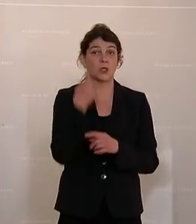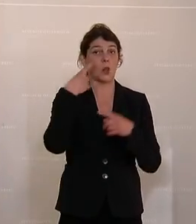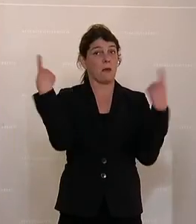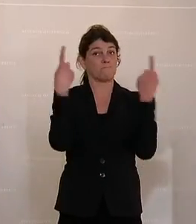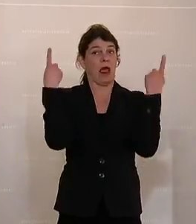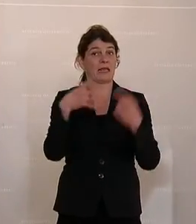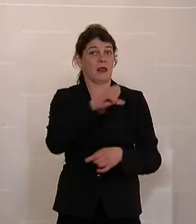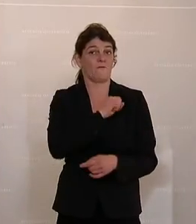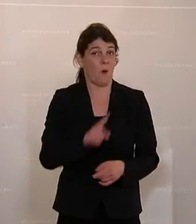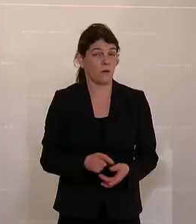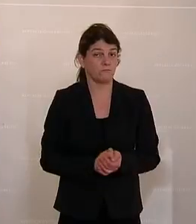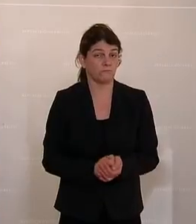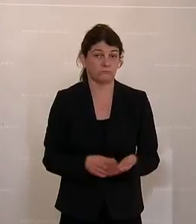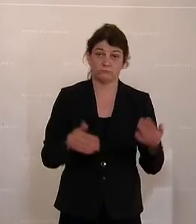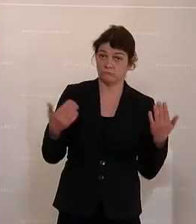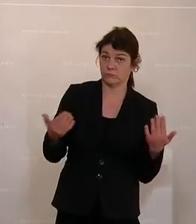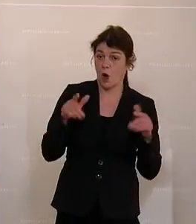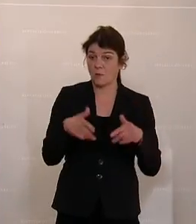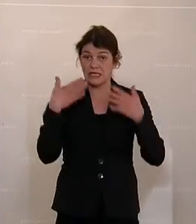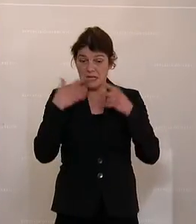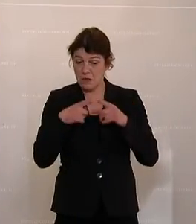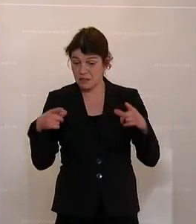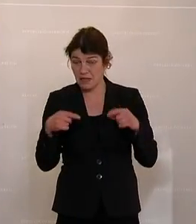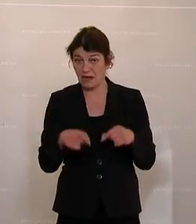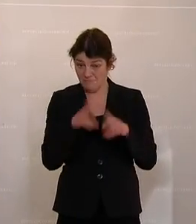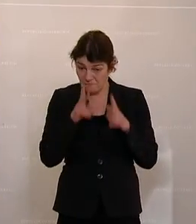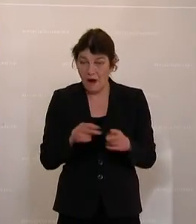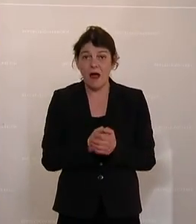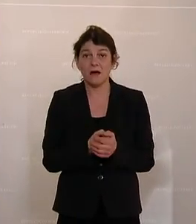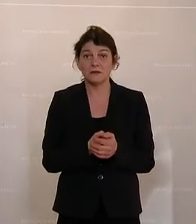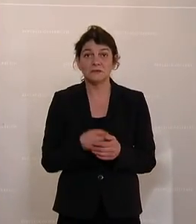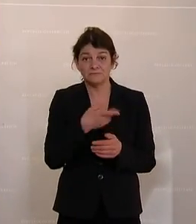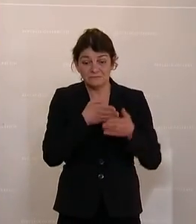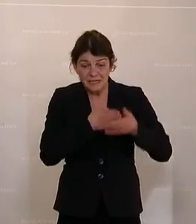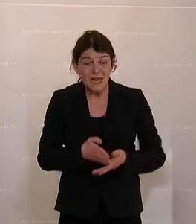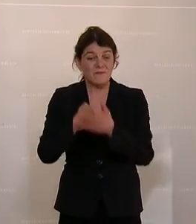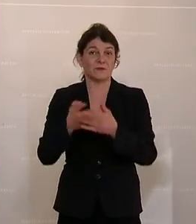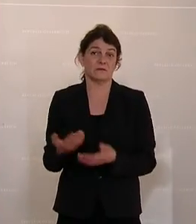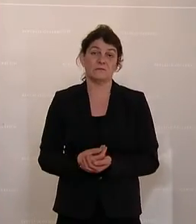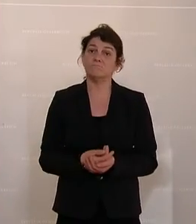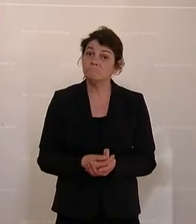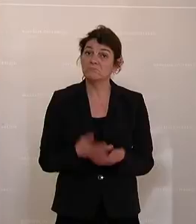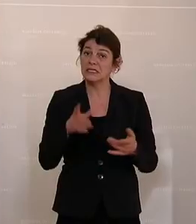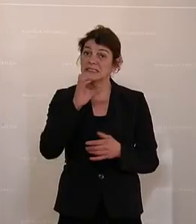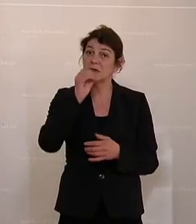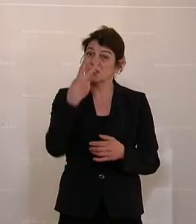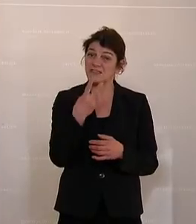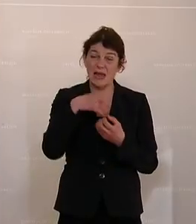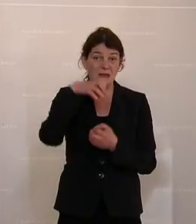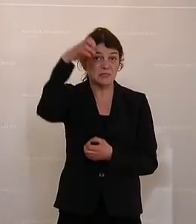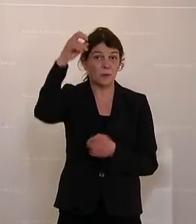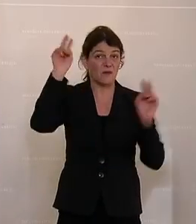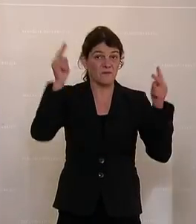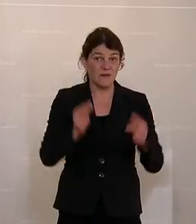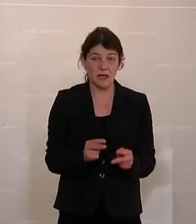Wie weit also das Klimaticket tatsächlich einen Beitrag leisten wird, dass die CO2-Emissionen